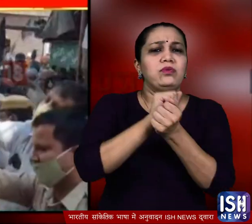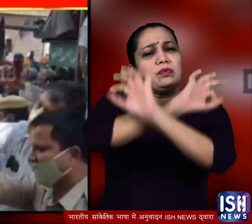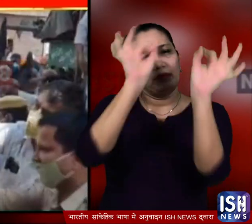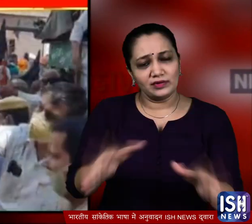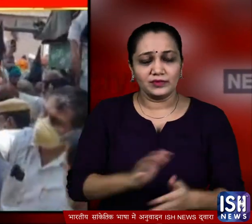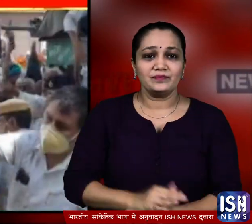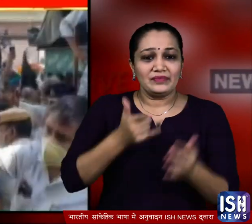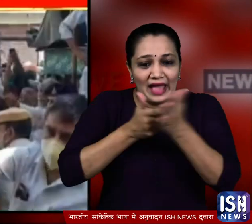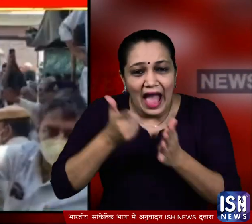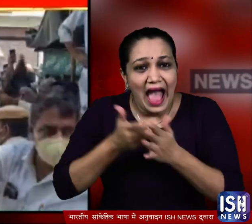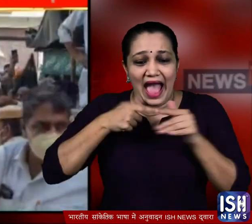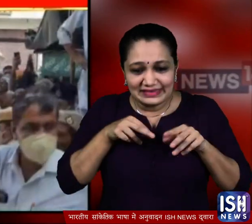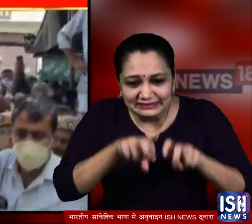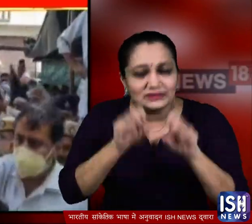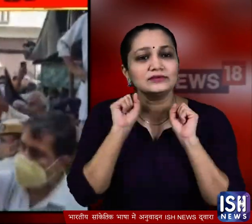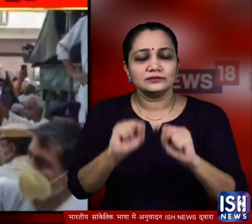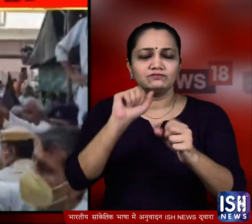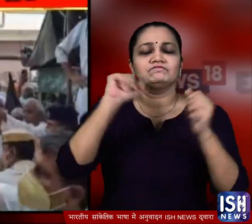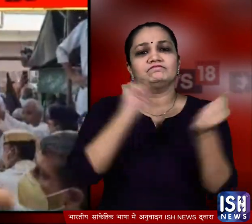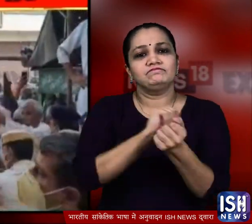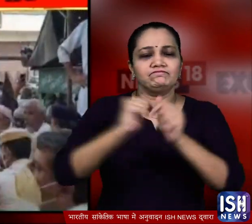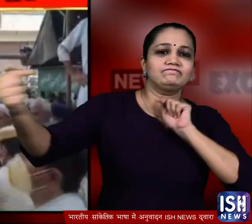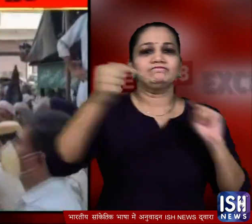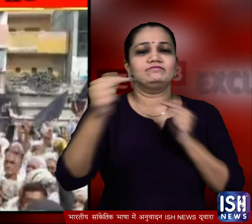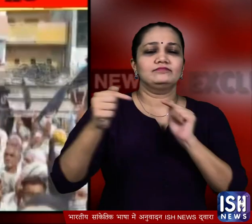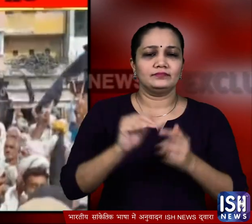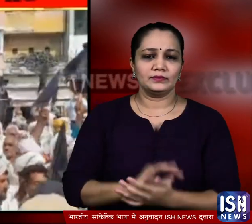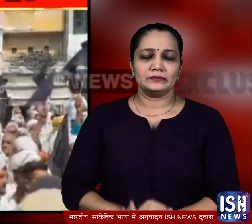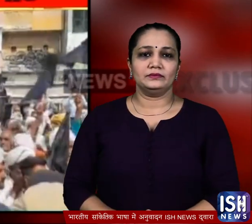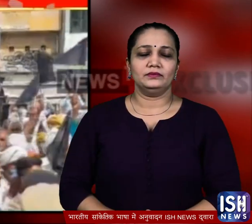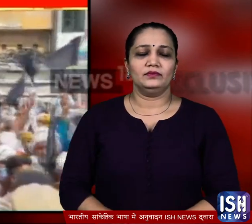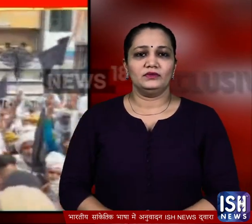जिसकी वज़े से जब किसान आगे नहीं बढ़ पाए तो उनकी पुलिस वालों से जड़ा फोगे